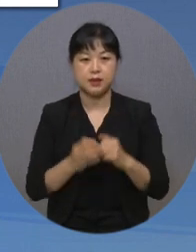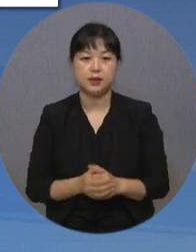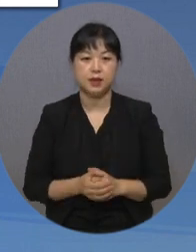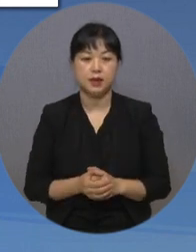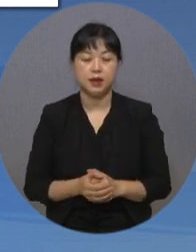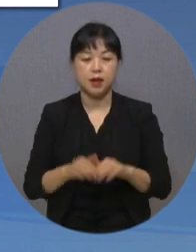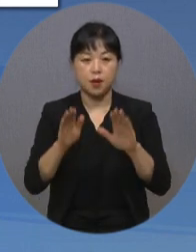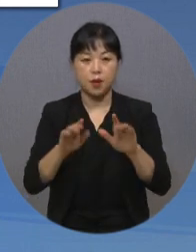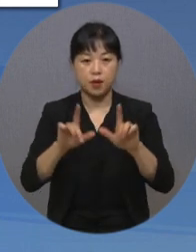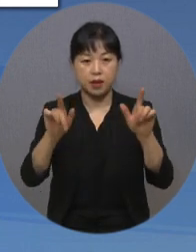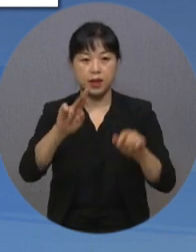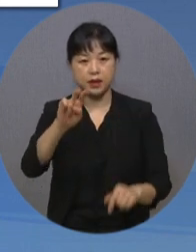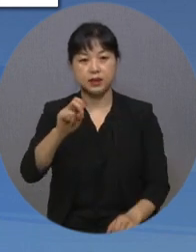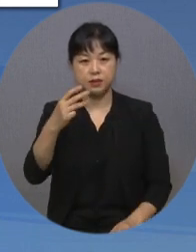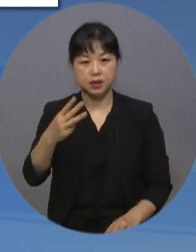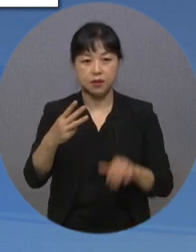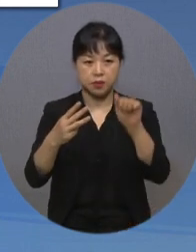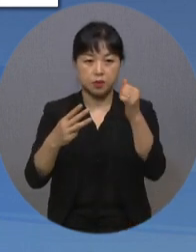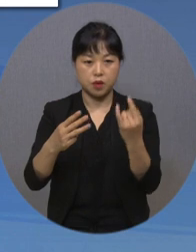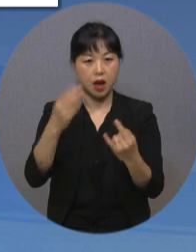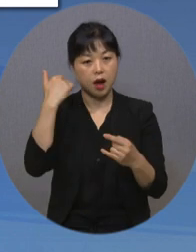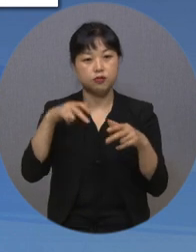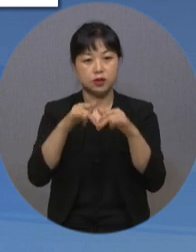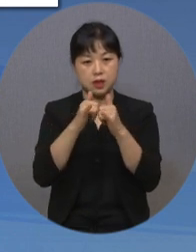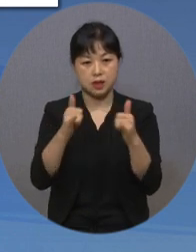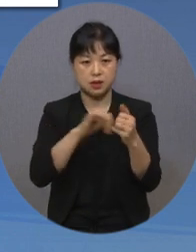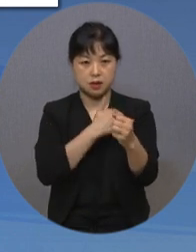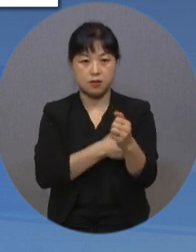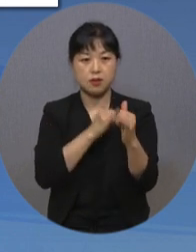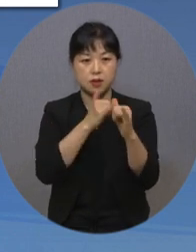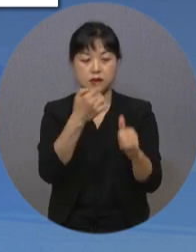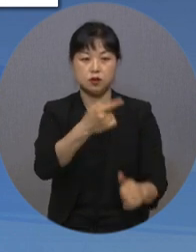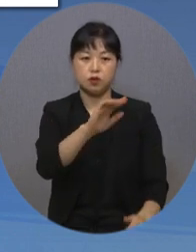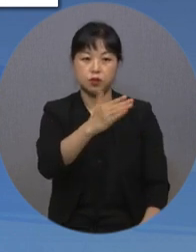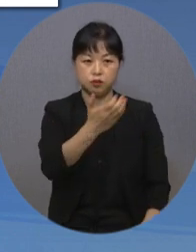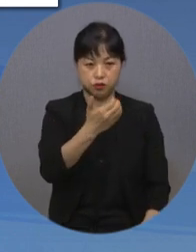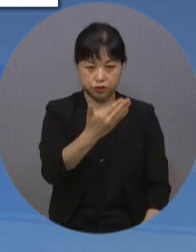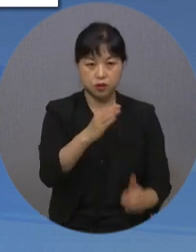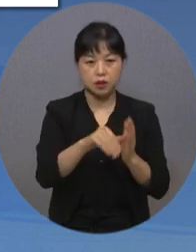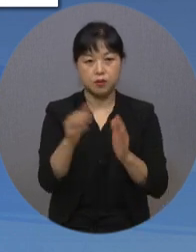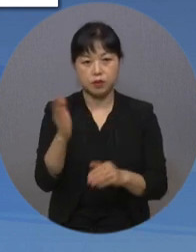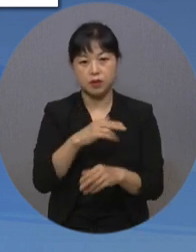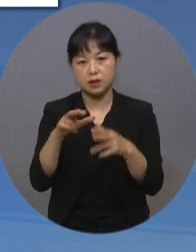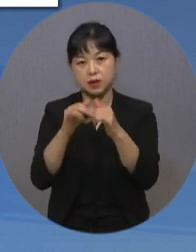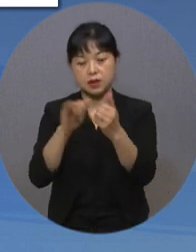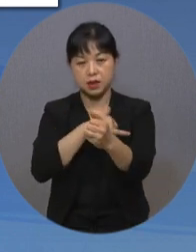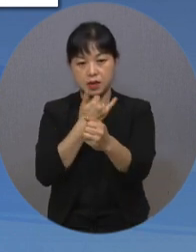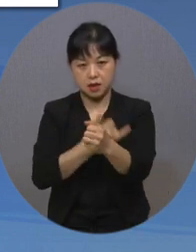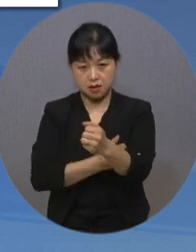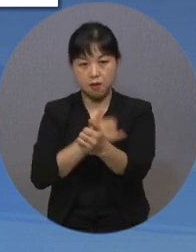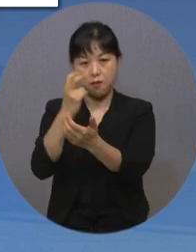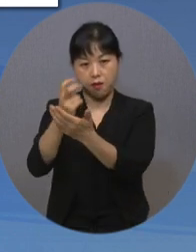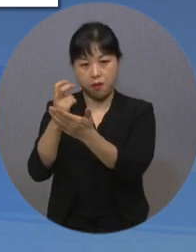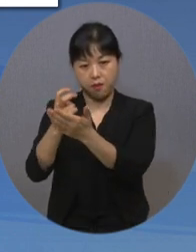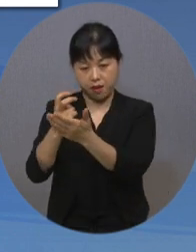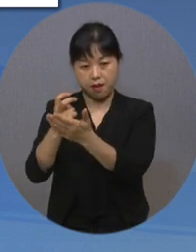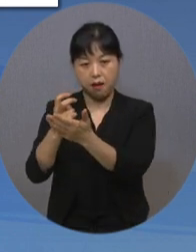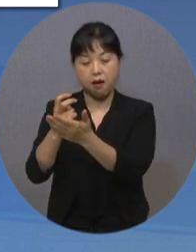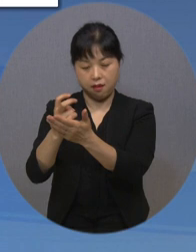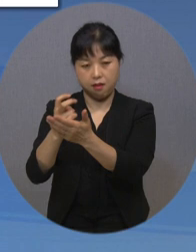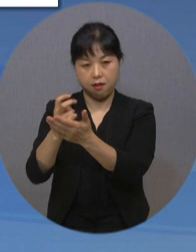23회를 만낸 한국장애인인권상은 1999년부터 장애인 인권 헌장의 이념을 이어받아